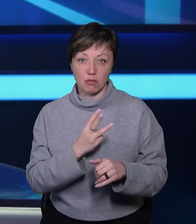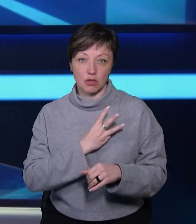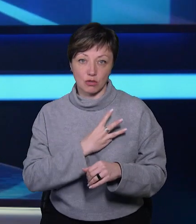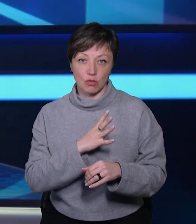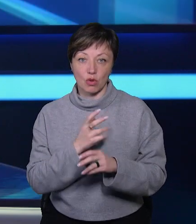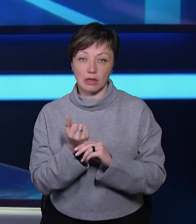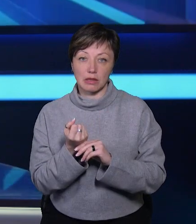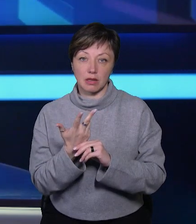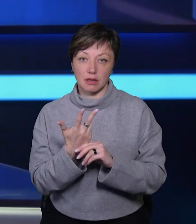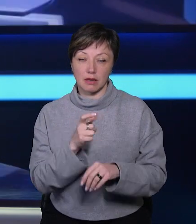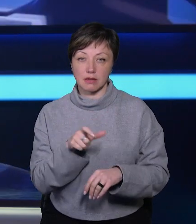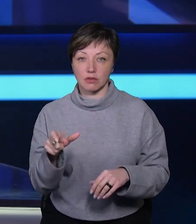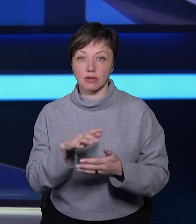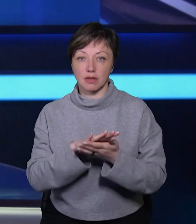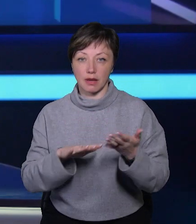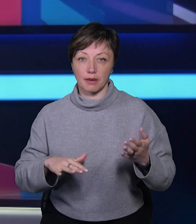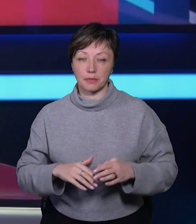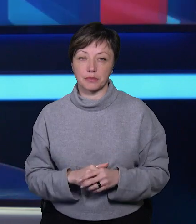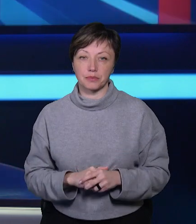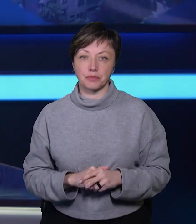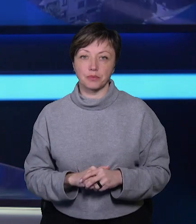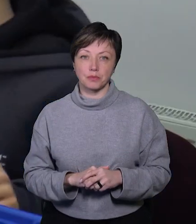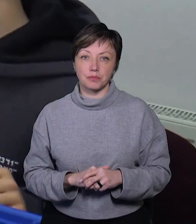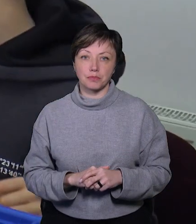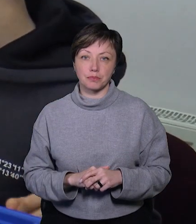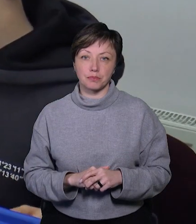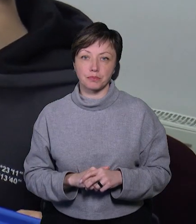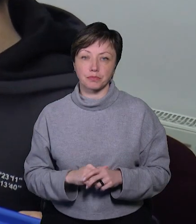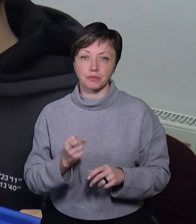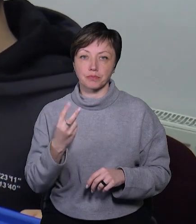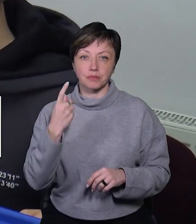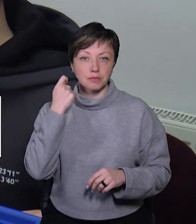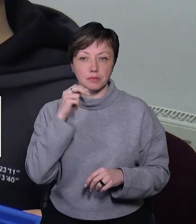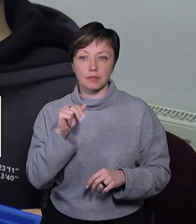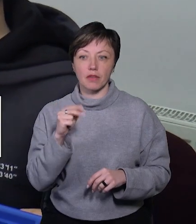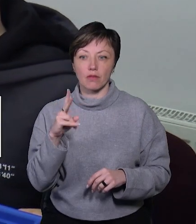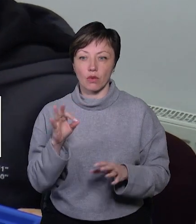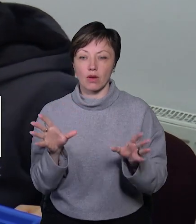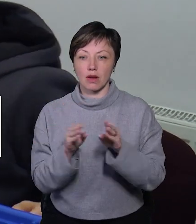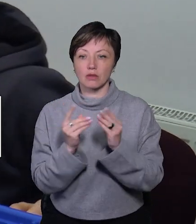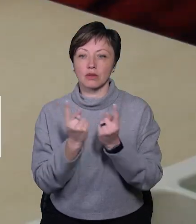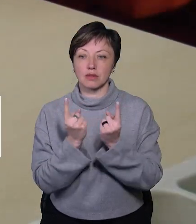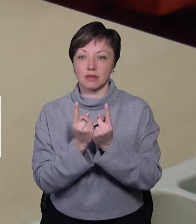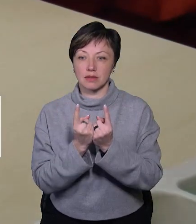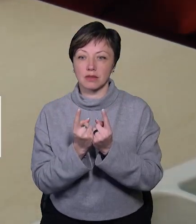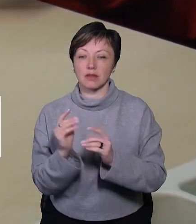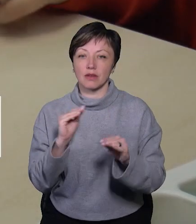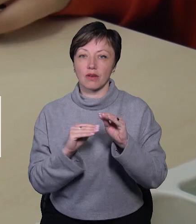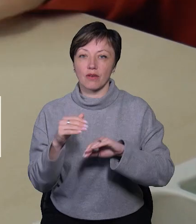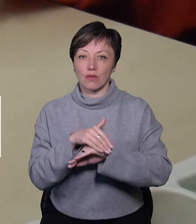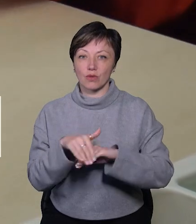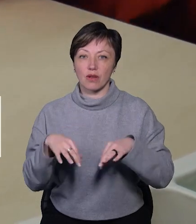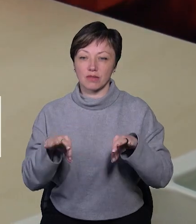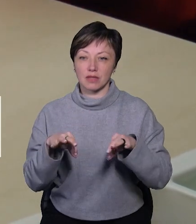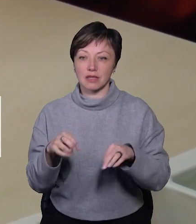було 13-ро. Ірина Ріон, далі. 12-річний Павло разом з однокласником збирає гоночну автівку.